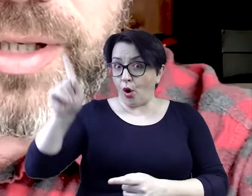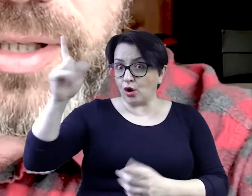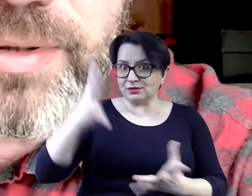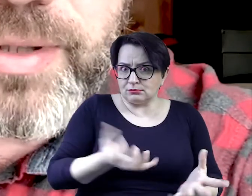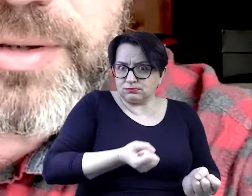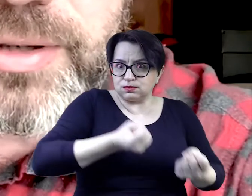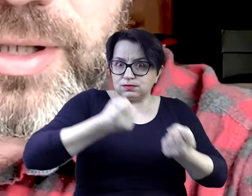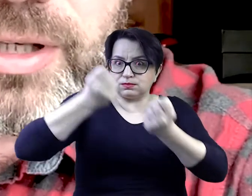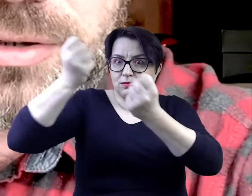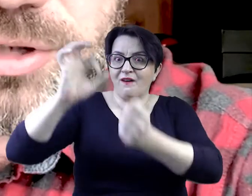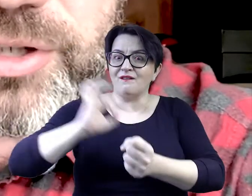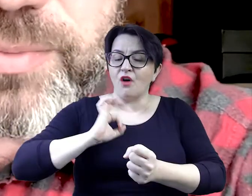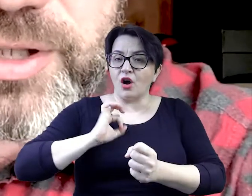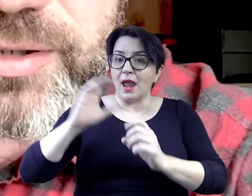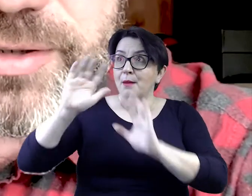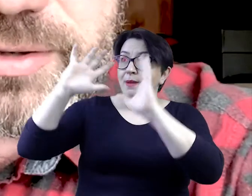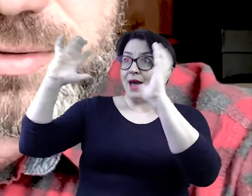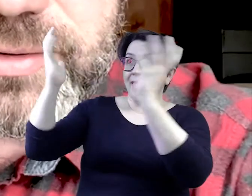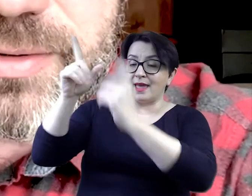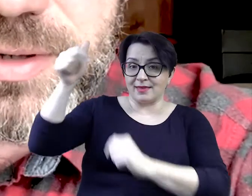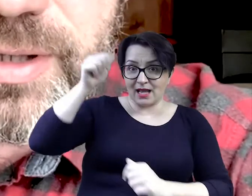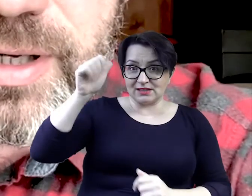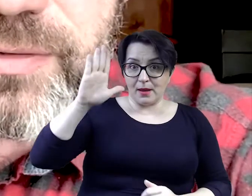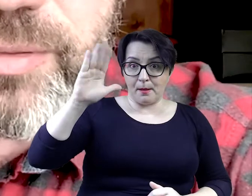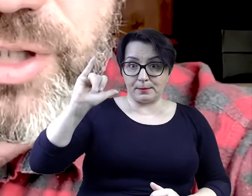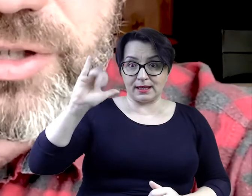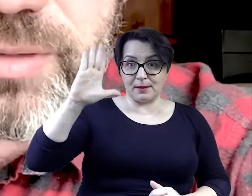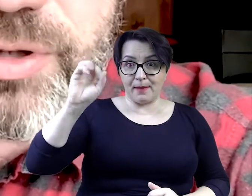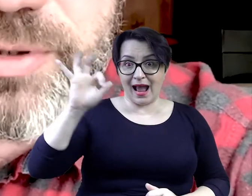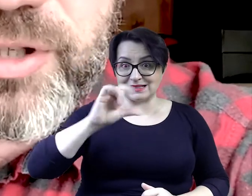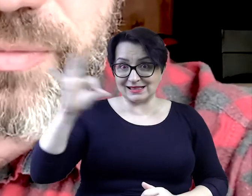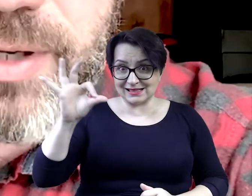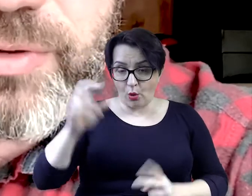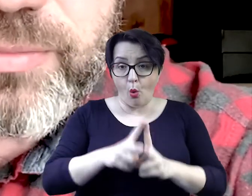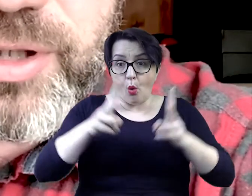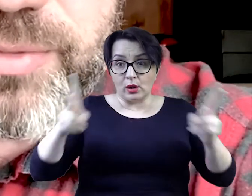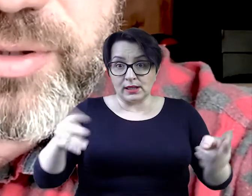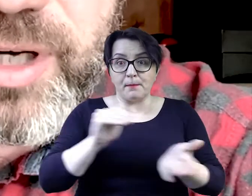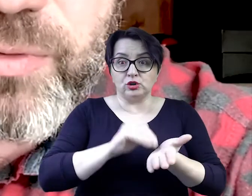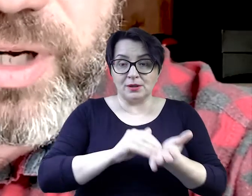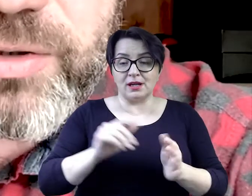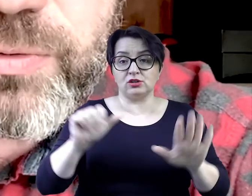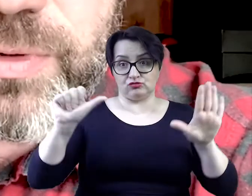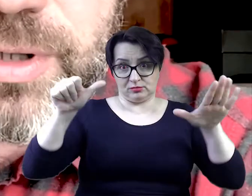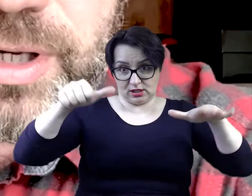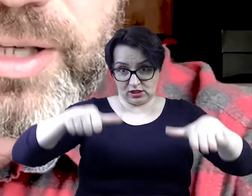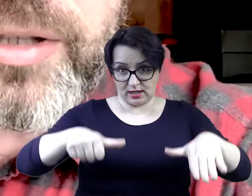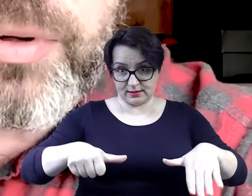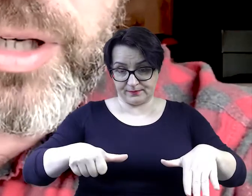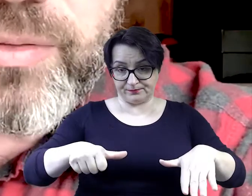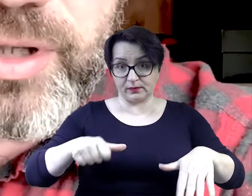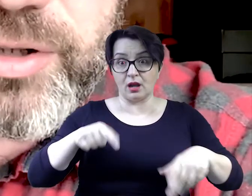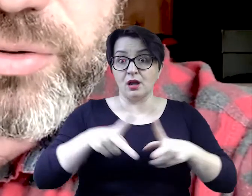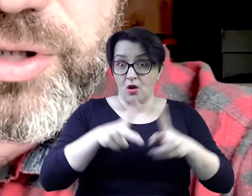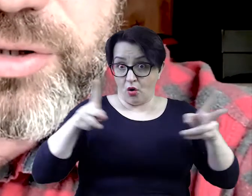swoją planetę Bibas To sześć miesięcy W tym czasie Przybysze w pełnym ziemskim kamuflażu A